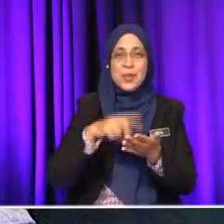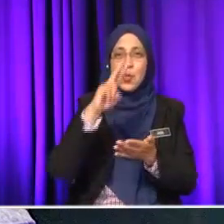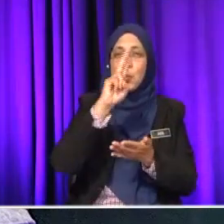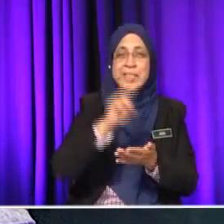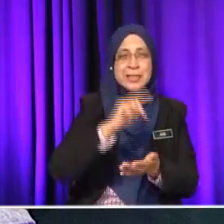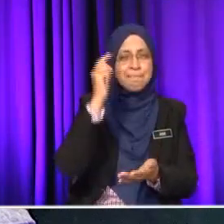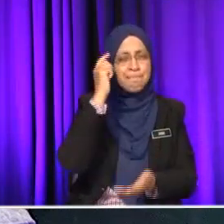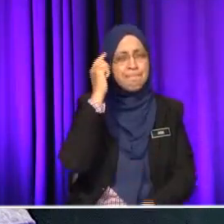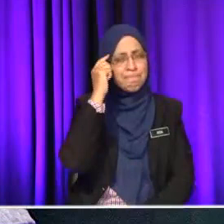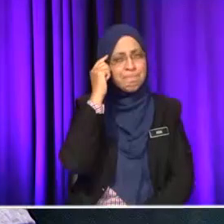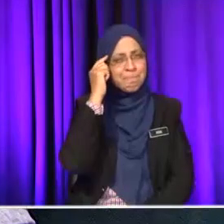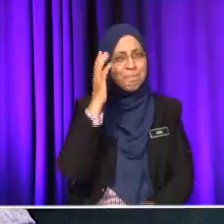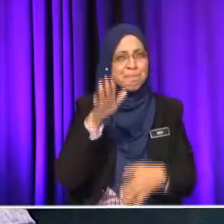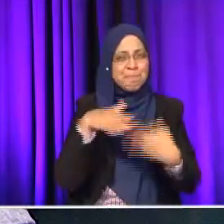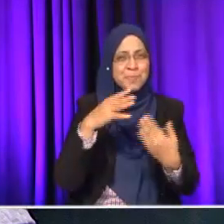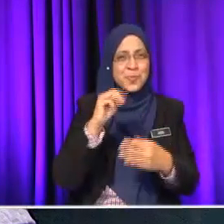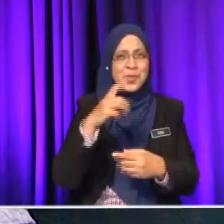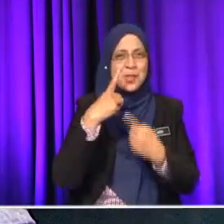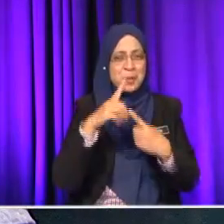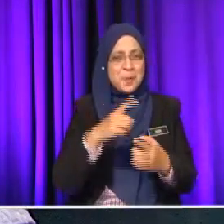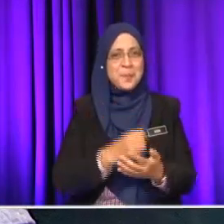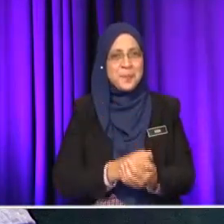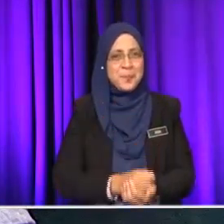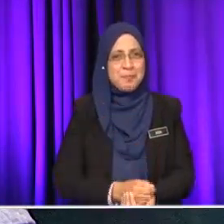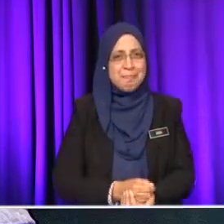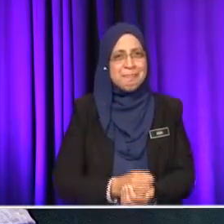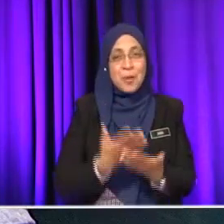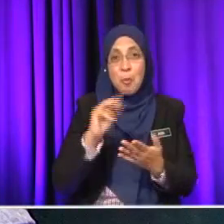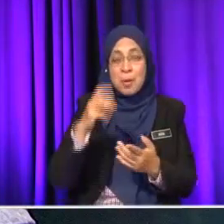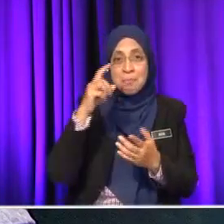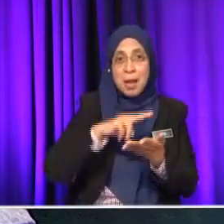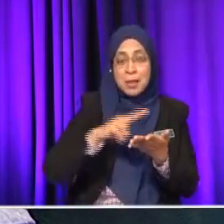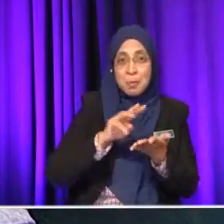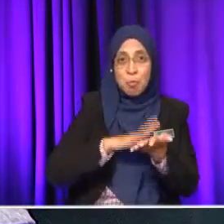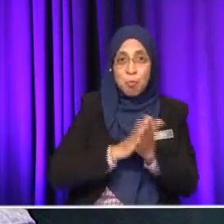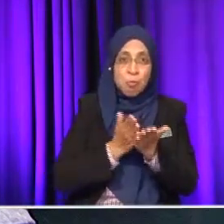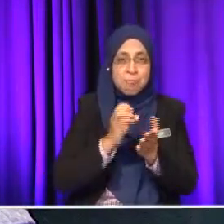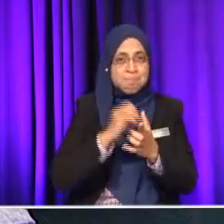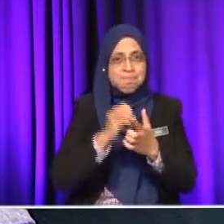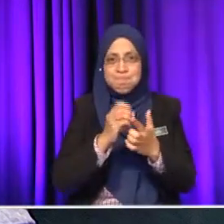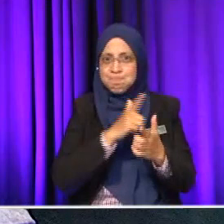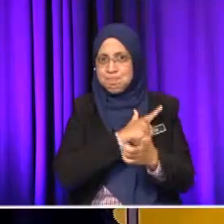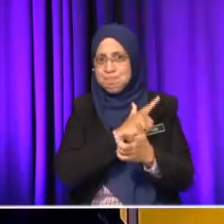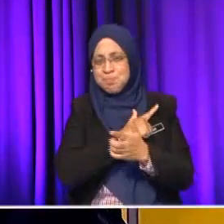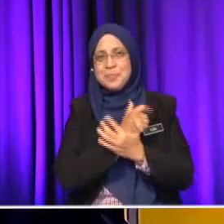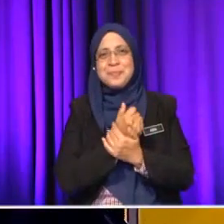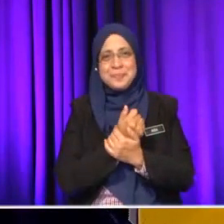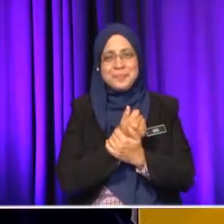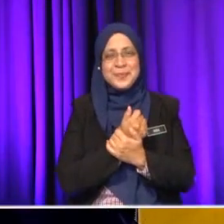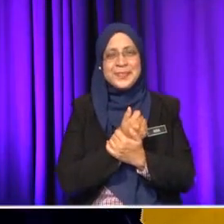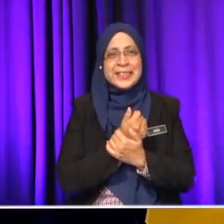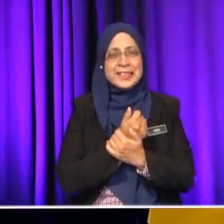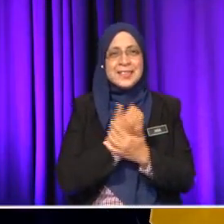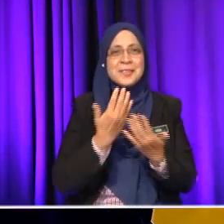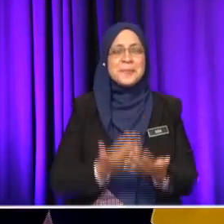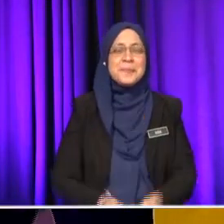minda. Baik, silakan saya. Tertengok ada orang baca buku ke tak? Okey, silakan. Kita masih sekali lagi Din,